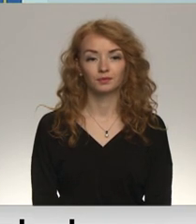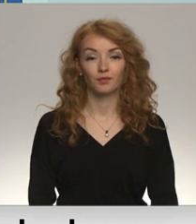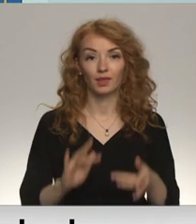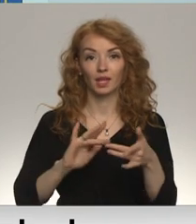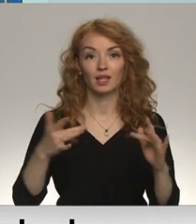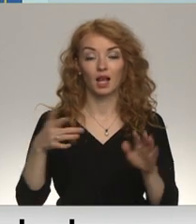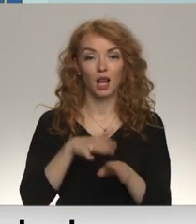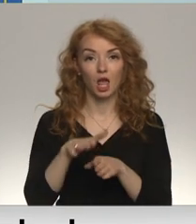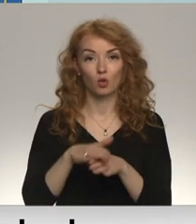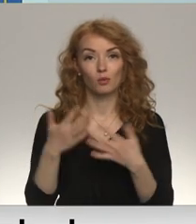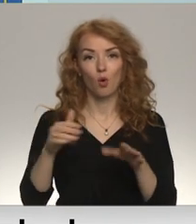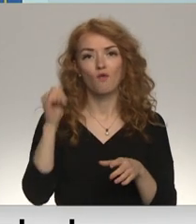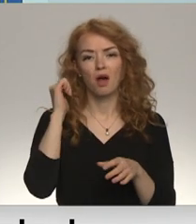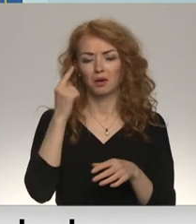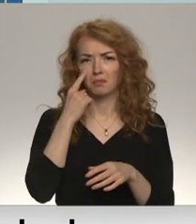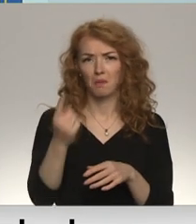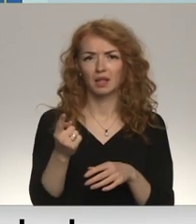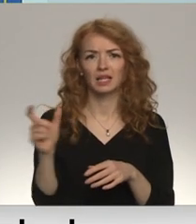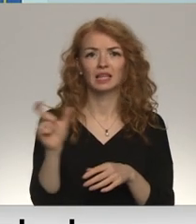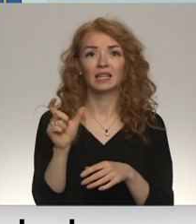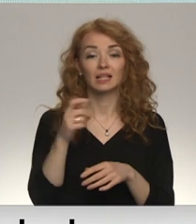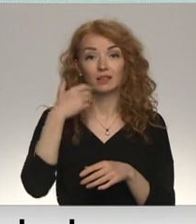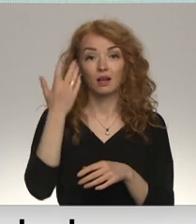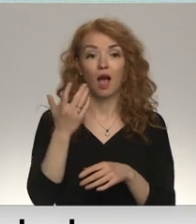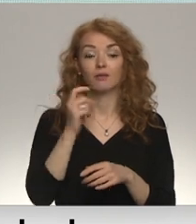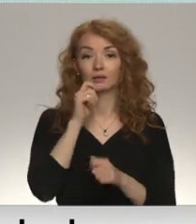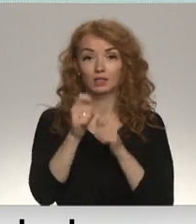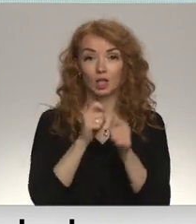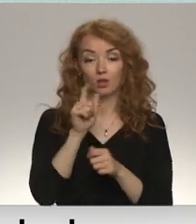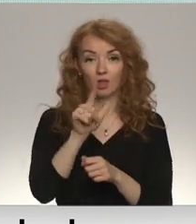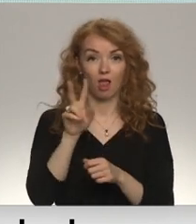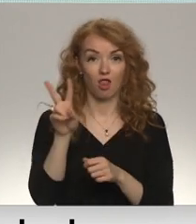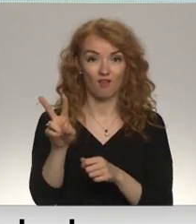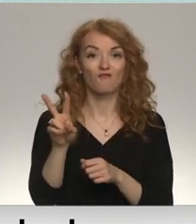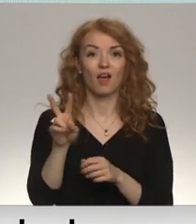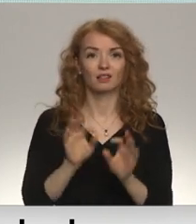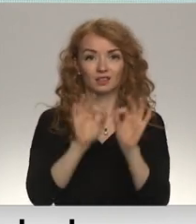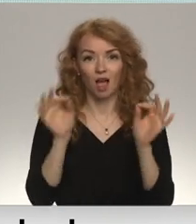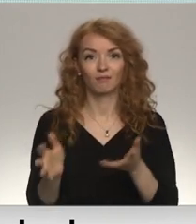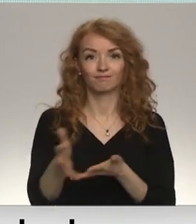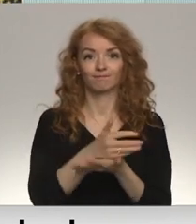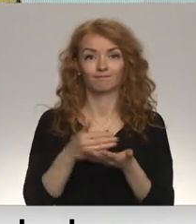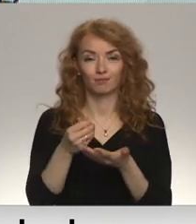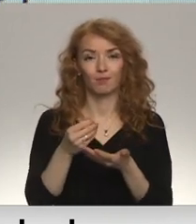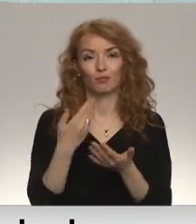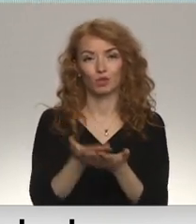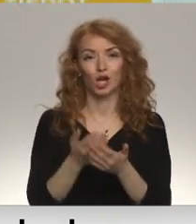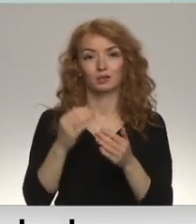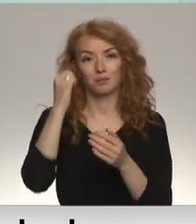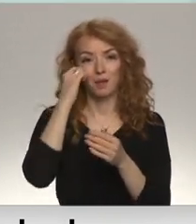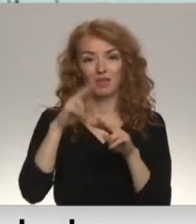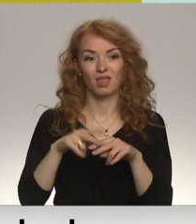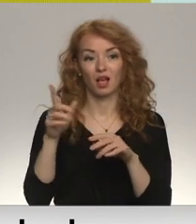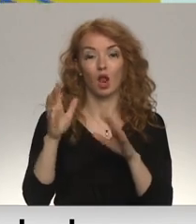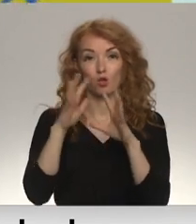Interneta lietotāji jau vakar pamanīja, ka drīz pēc tam, ka Labdarības organizācija Ziedot.lv sāka vākt dziedojumus pieminekļa nojaukšanai,